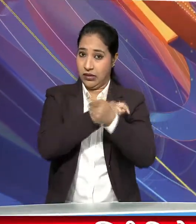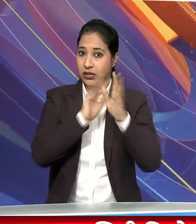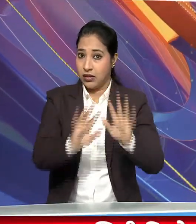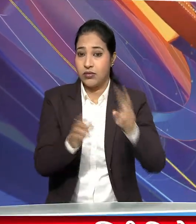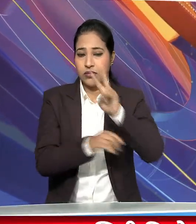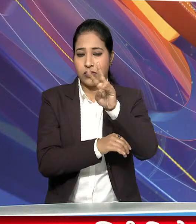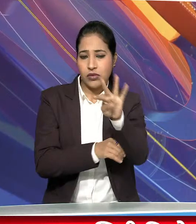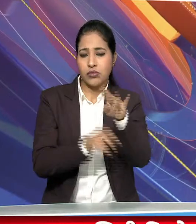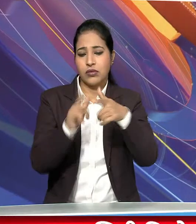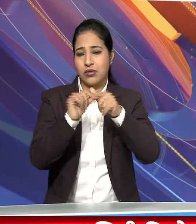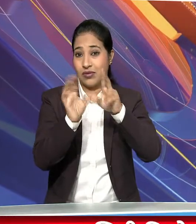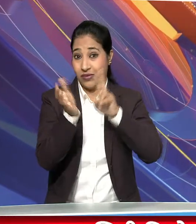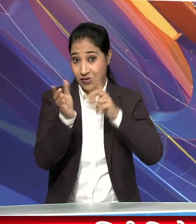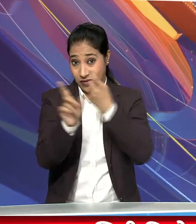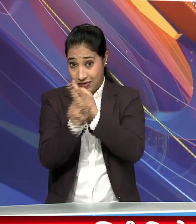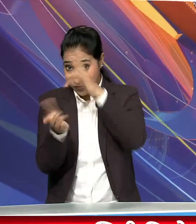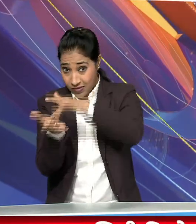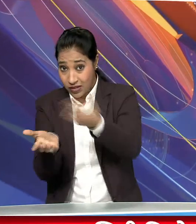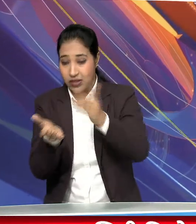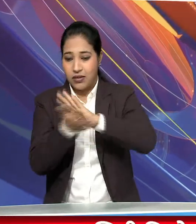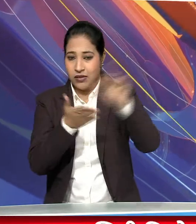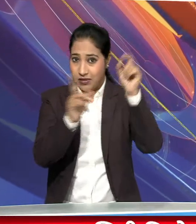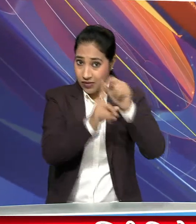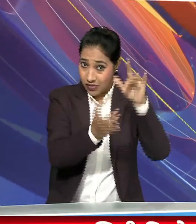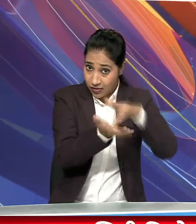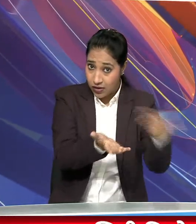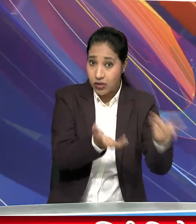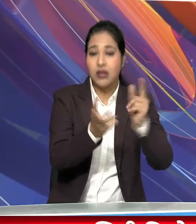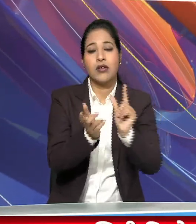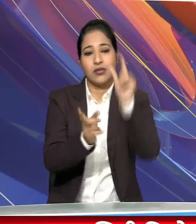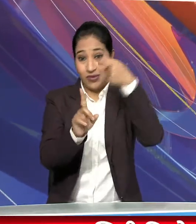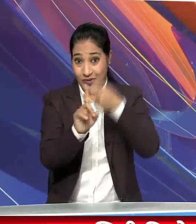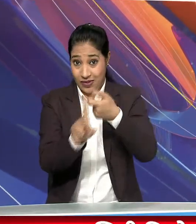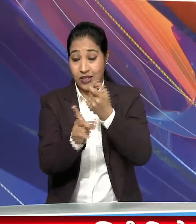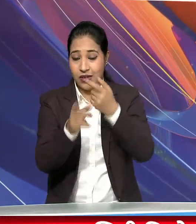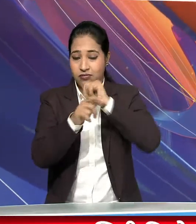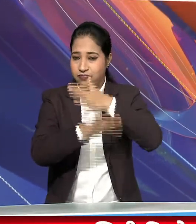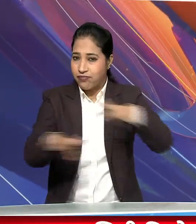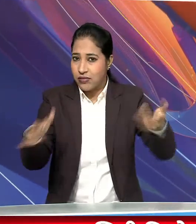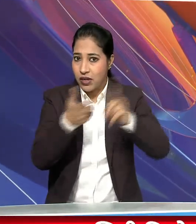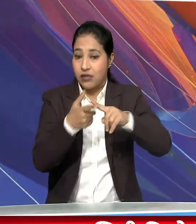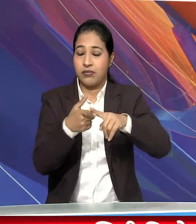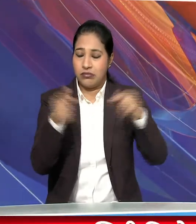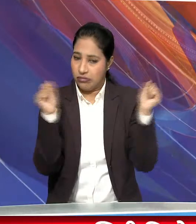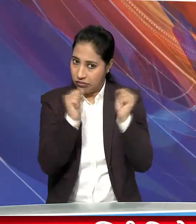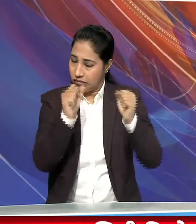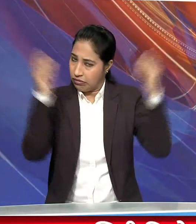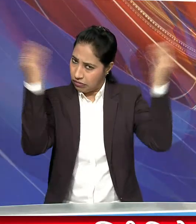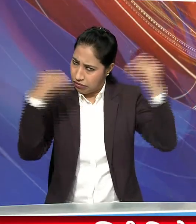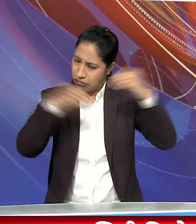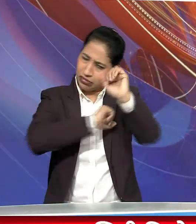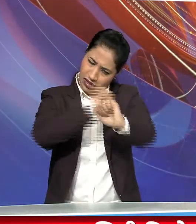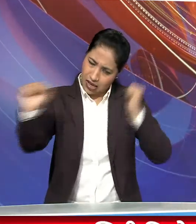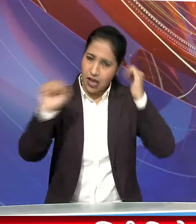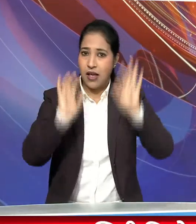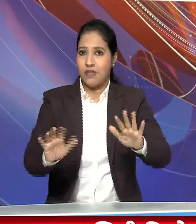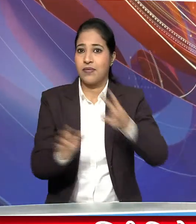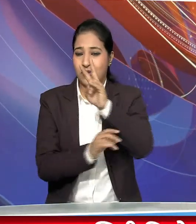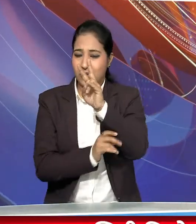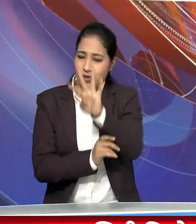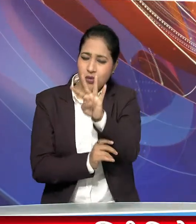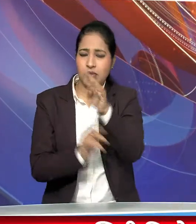कश्मीर, हिमाश्री प्रदेश और उत्तुराखण में भारी बारिश की संभावना, दिली के आसपास 24 की रात से 25 के बीच